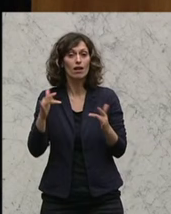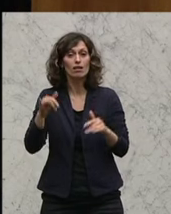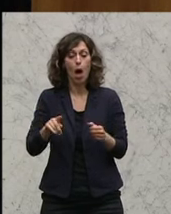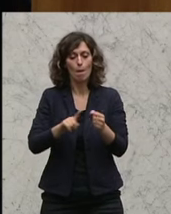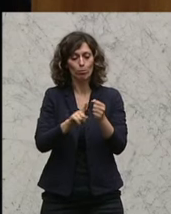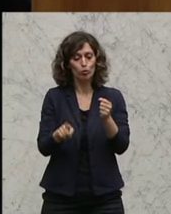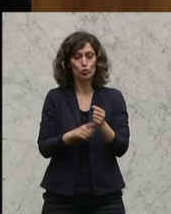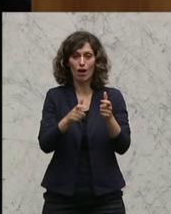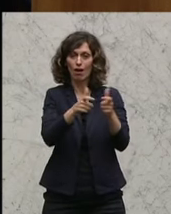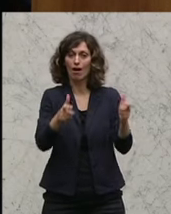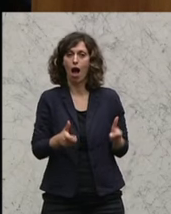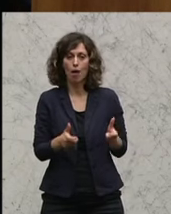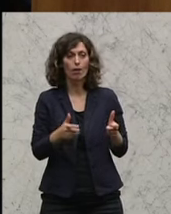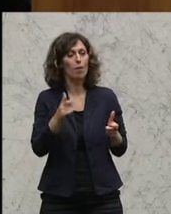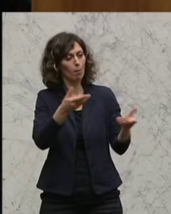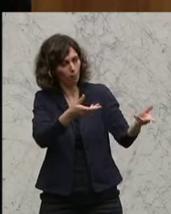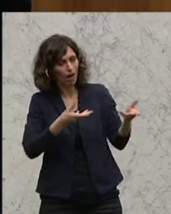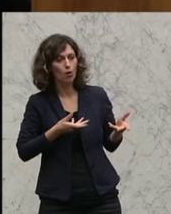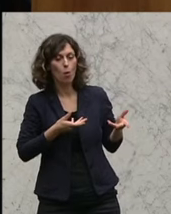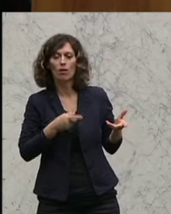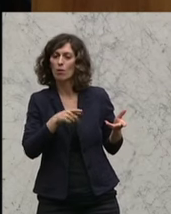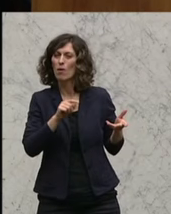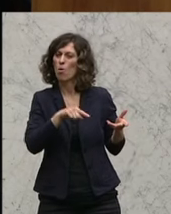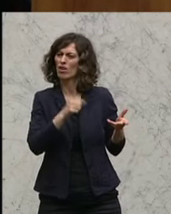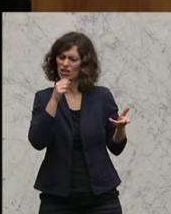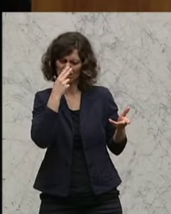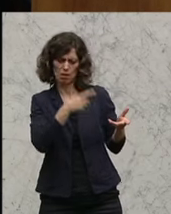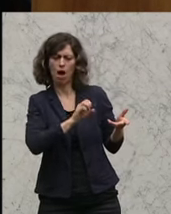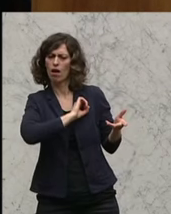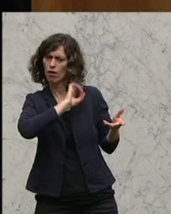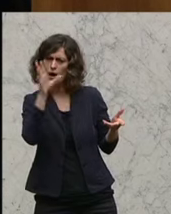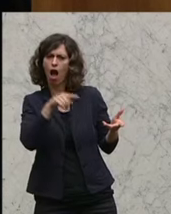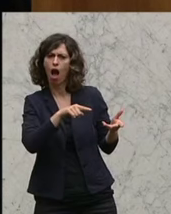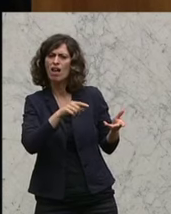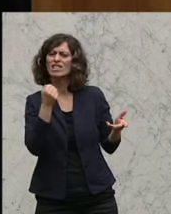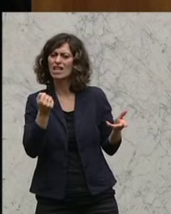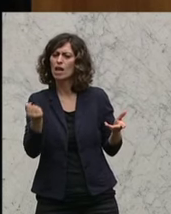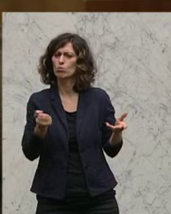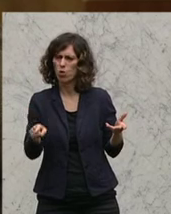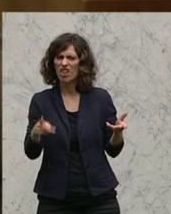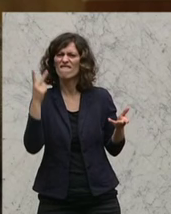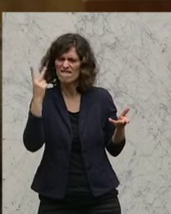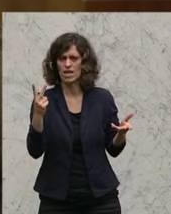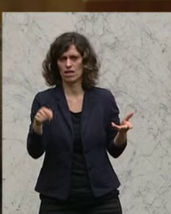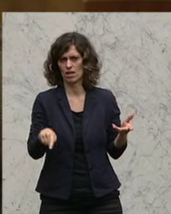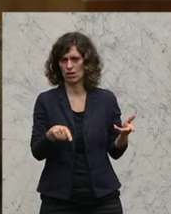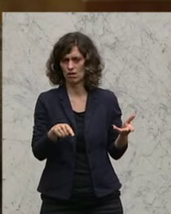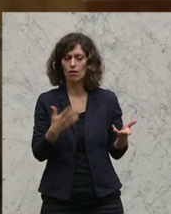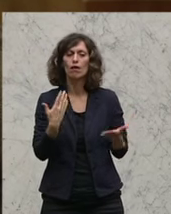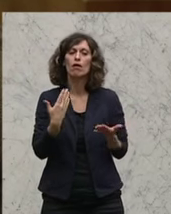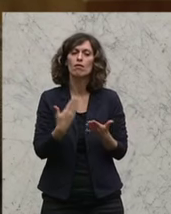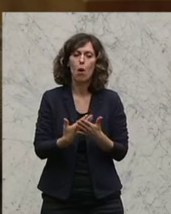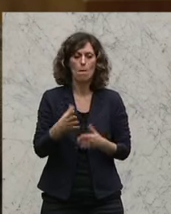verabschiedet wird, der auch sehr klar der Sicherheitspolitik ein großes Augenmerk widmet. Mit meinem